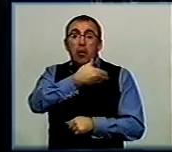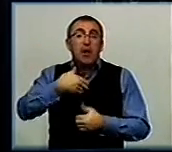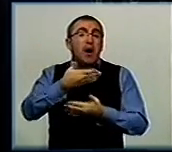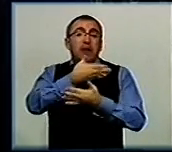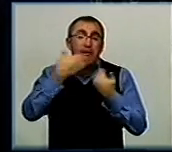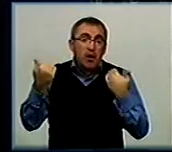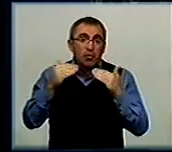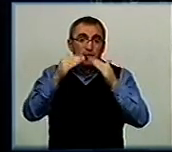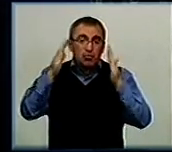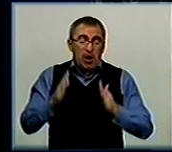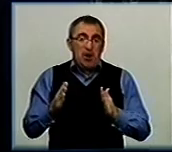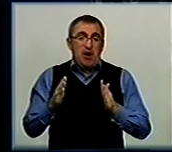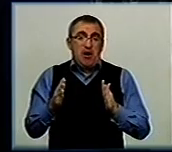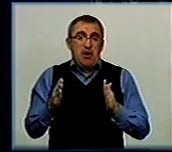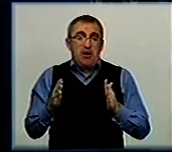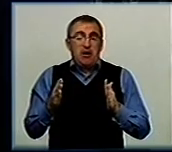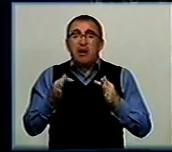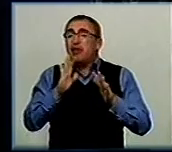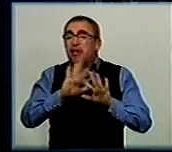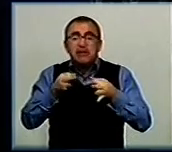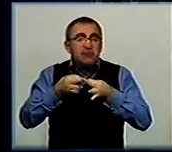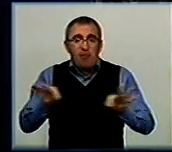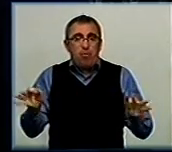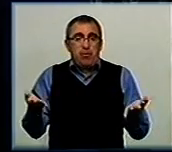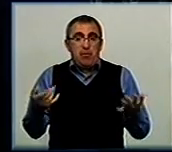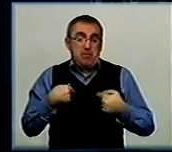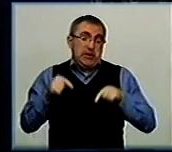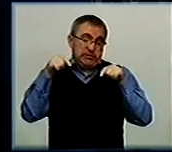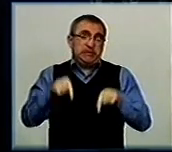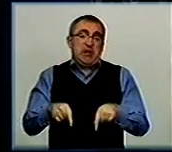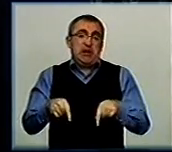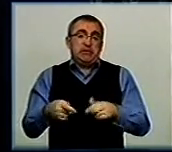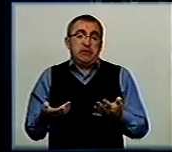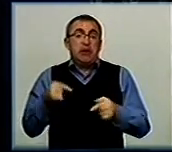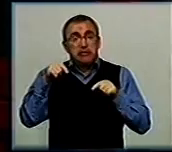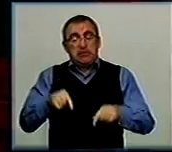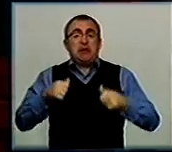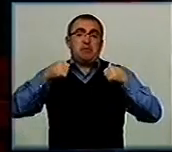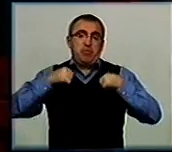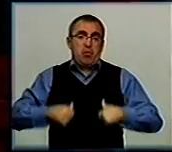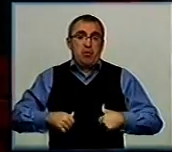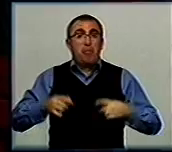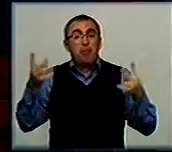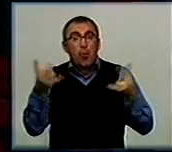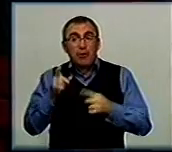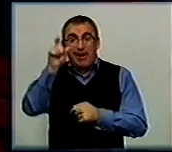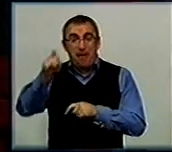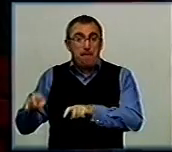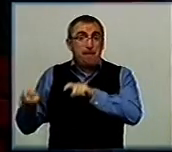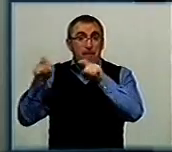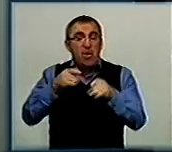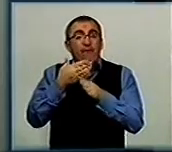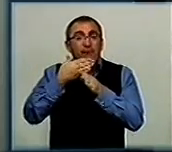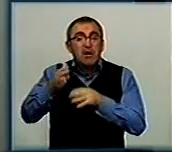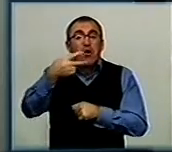Ні жив'я там толком немає, ні свободи. І ось ми тут. Тут спокійно. Для потреб переселенців виділили